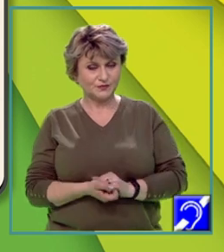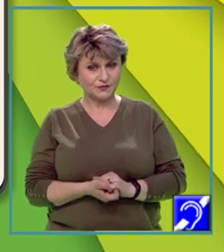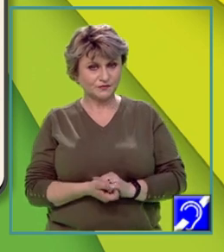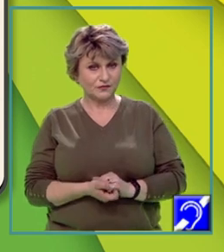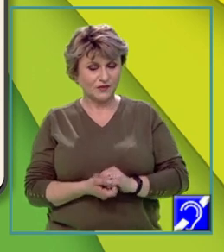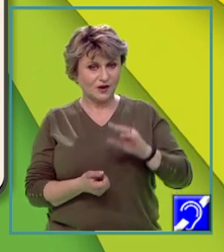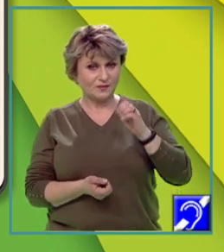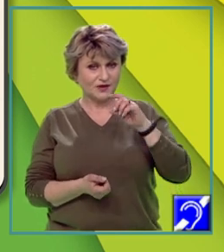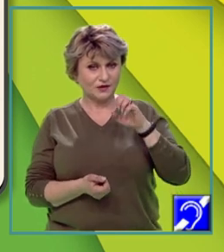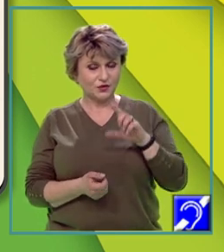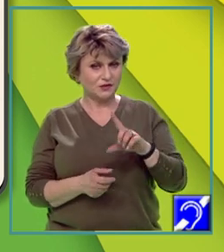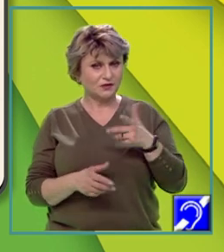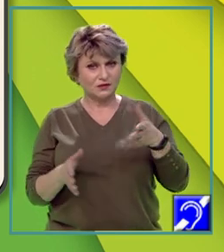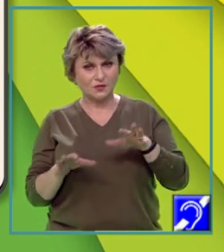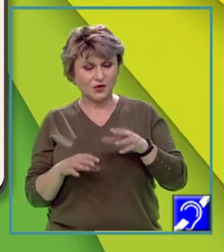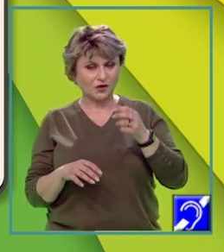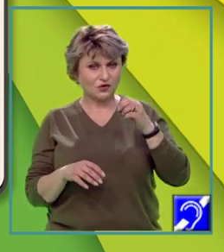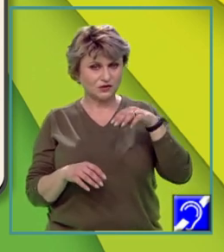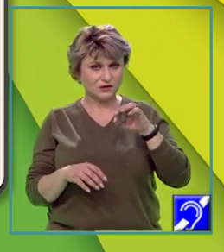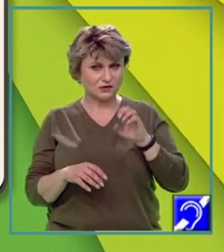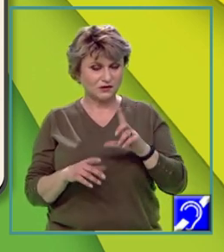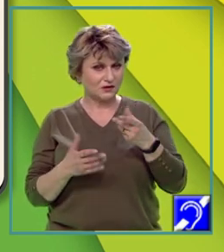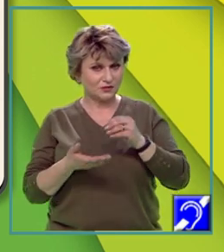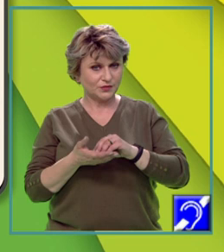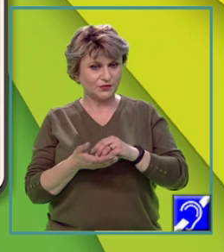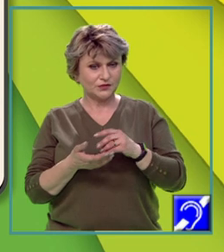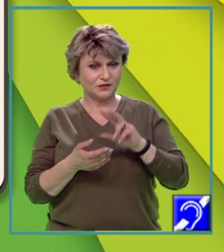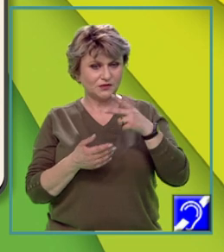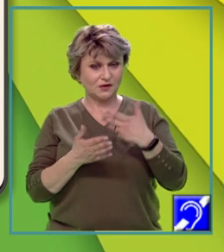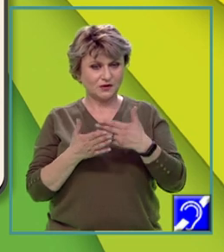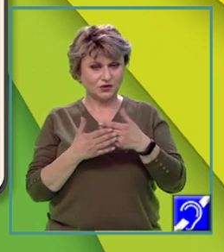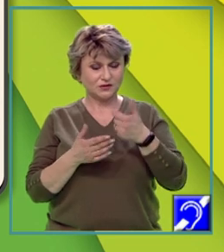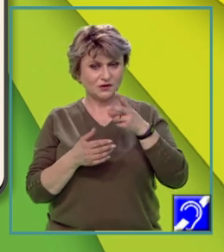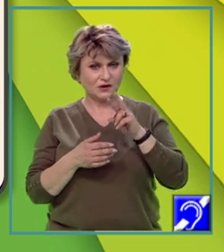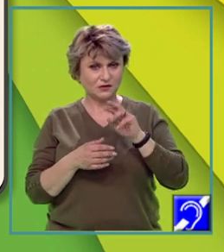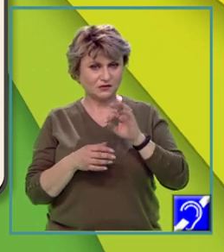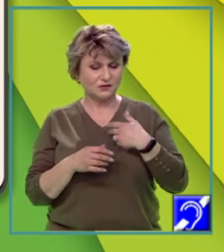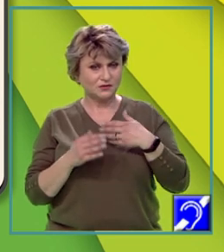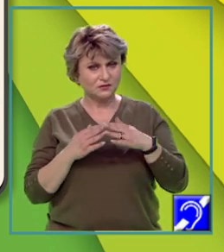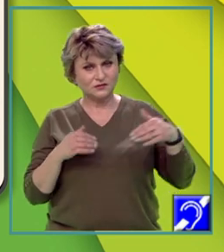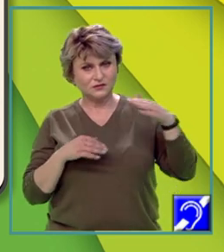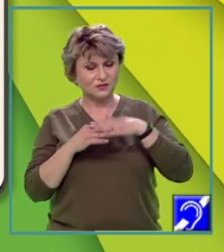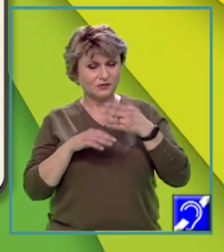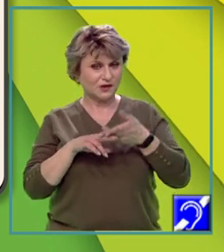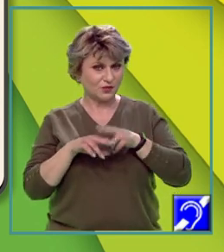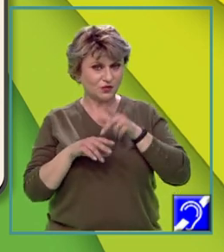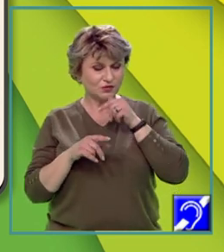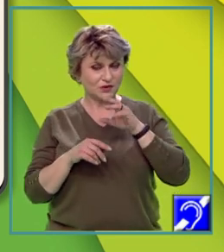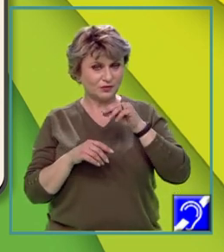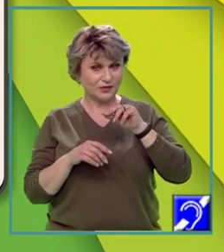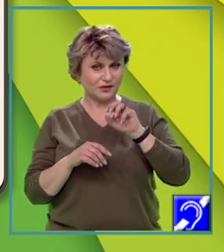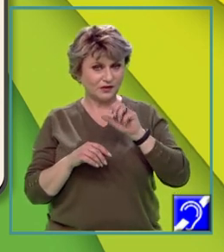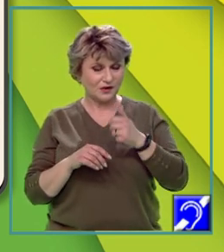Mediul temperat continental, pe care îl vom nota cu 3 pe această hartă, se suprapune în mare parte câmpiei